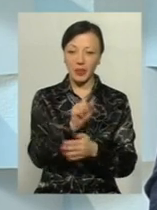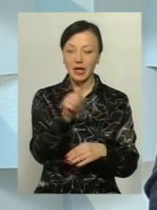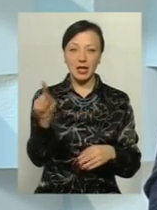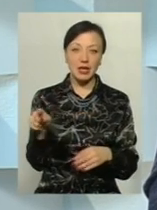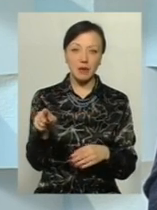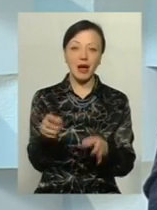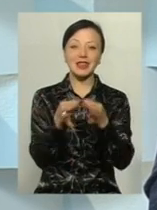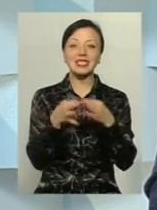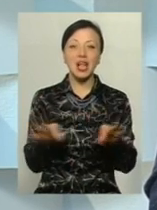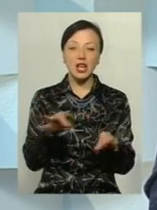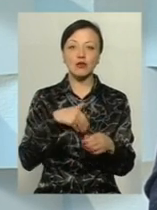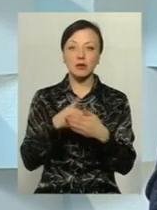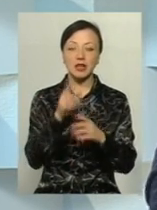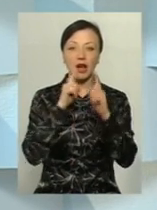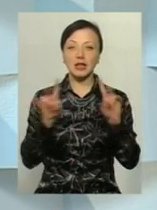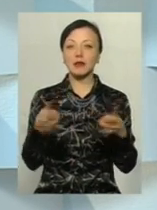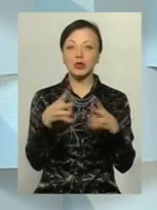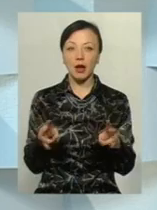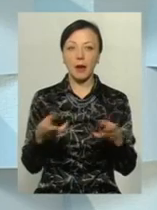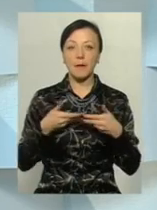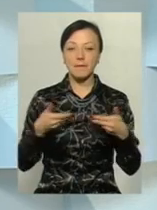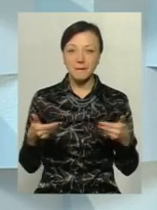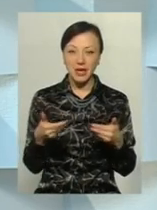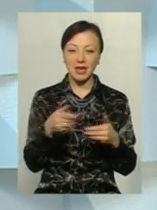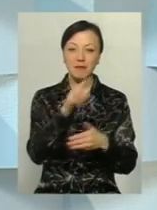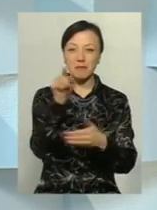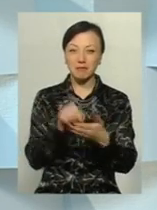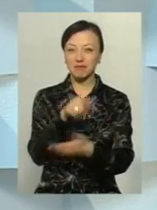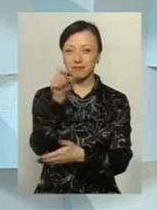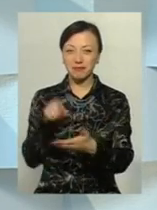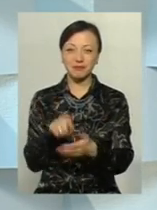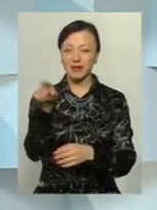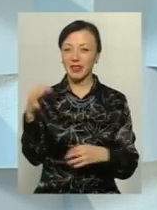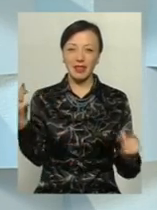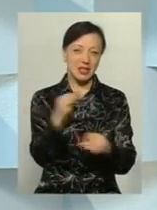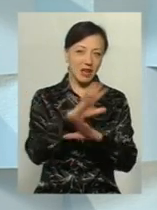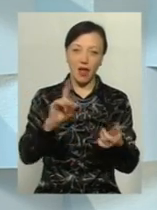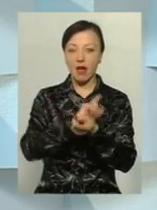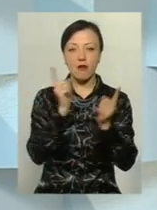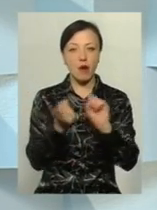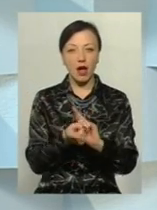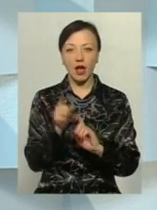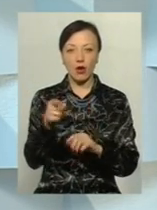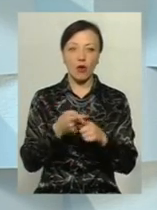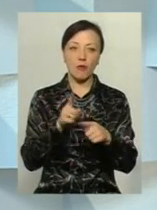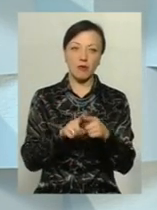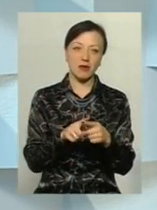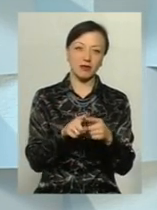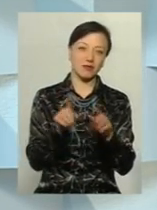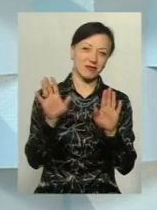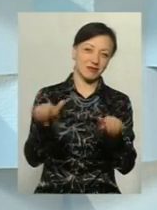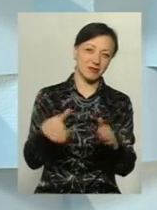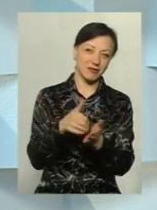незалежна громадська рада була непотрібна. Ми підносили пласт питань, яким їх був нецікавий, або навпаки вони його обрали, а потім